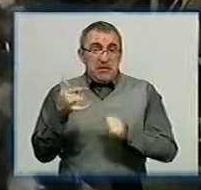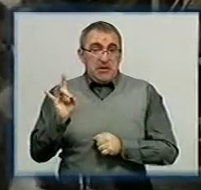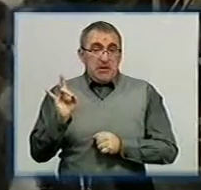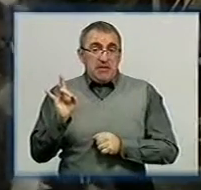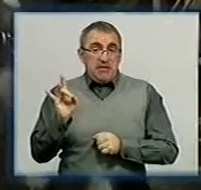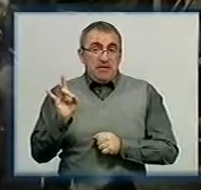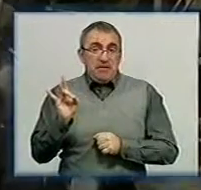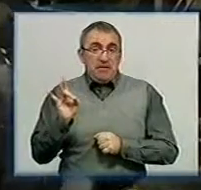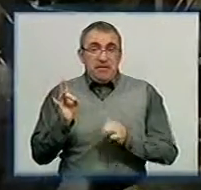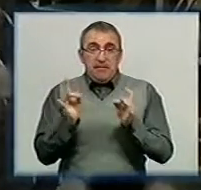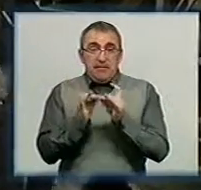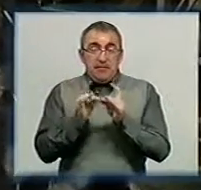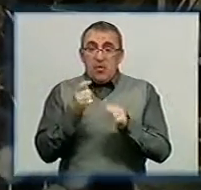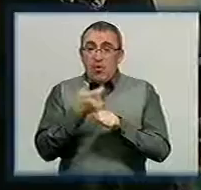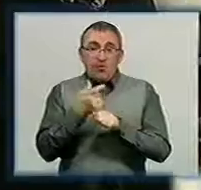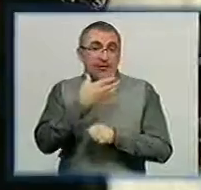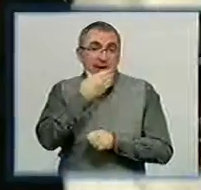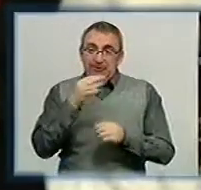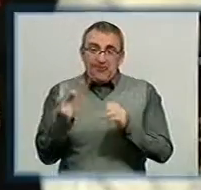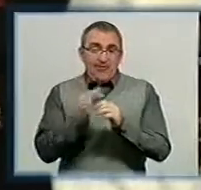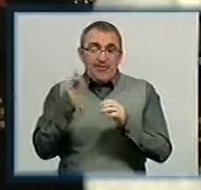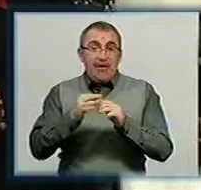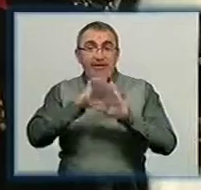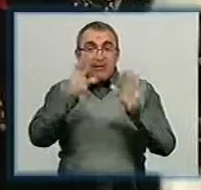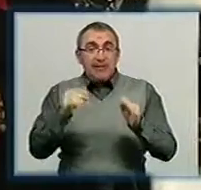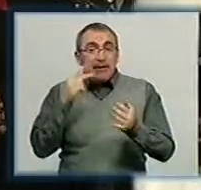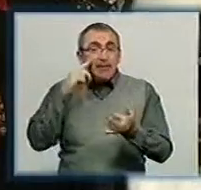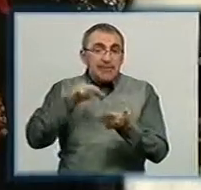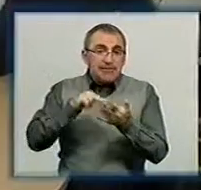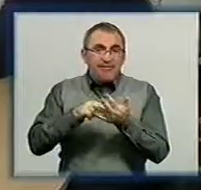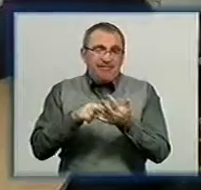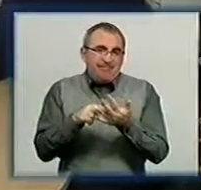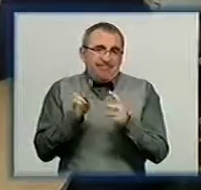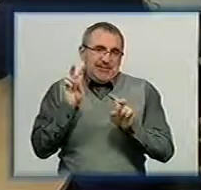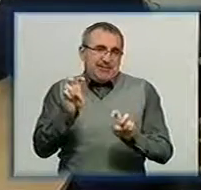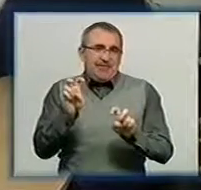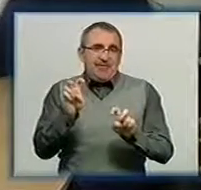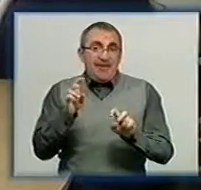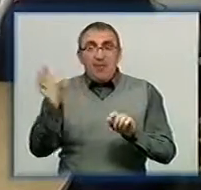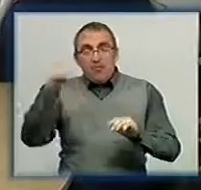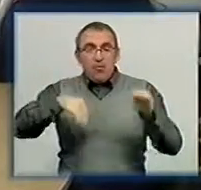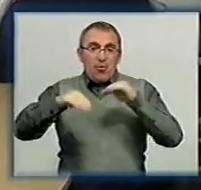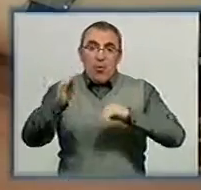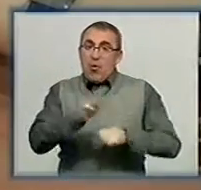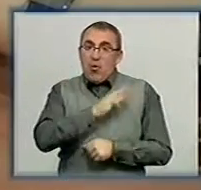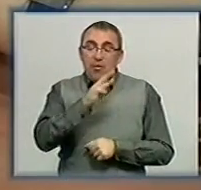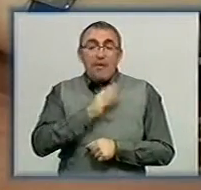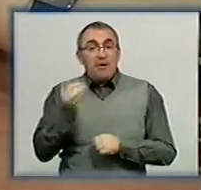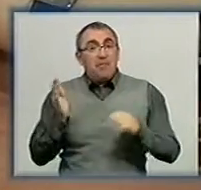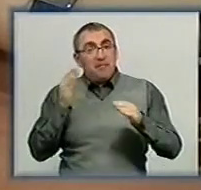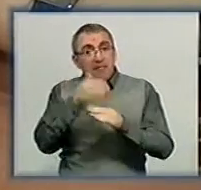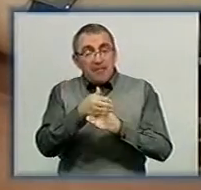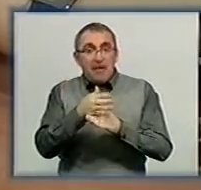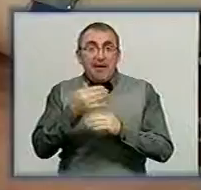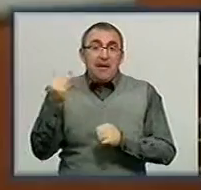Десять гривень. У мене дуже красиві вишивки. Ціни на всю продукцію символічні, тож містяни купували охоче. По тому проходили безкоштовний